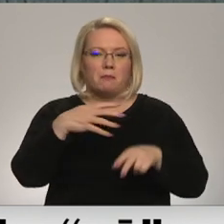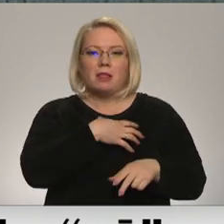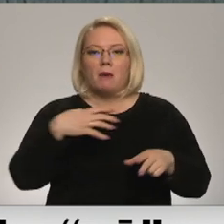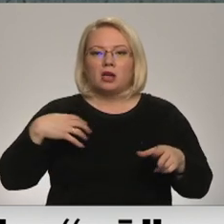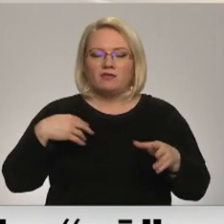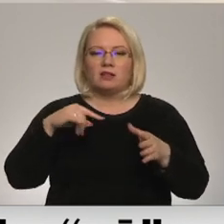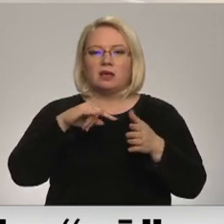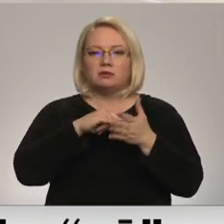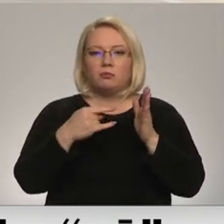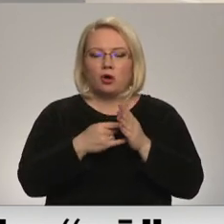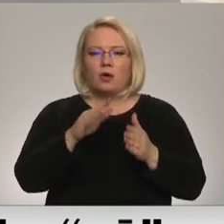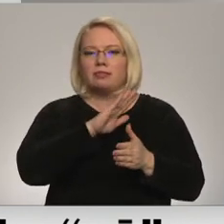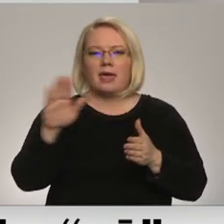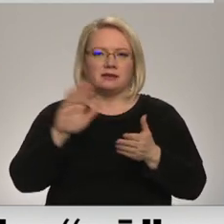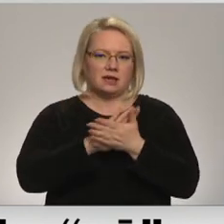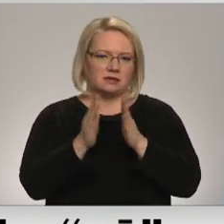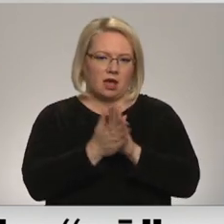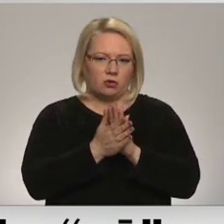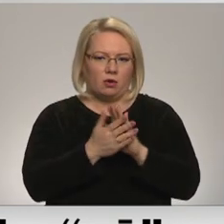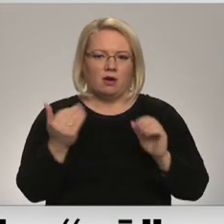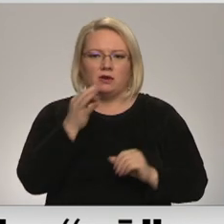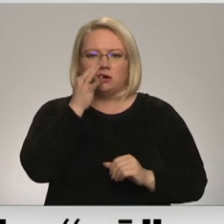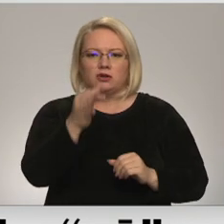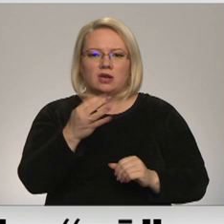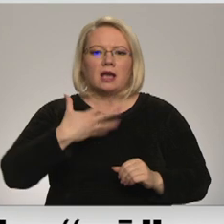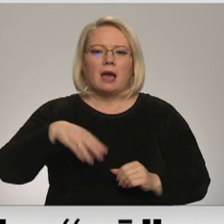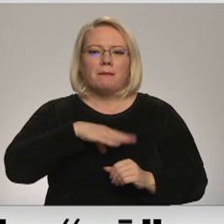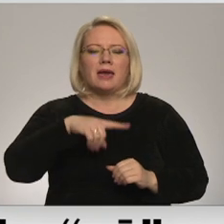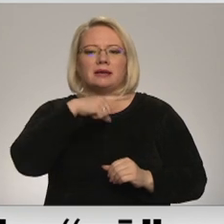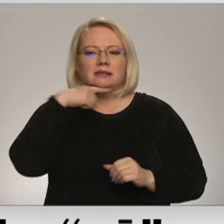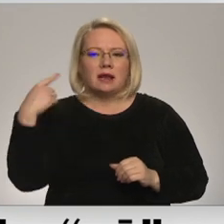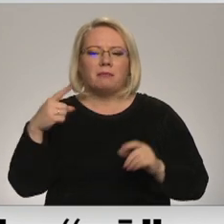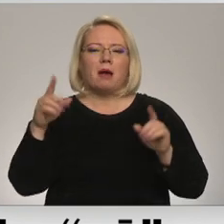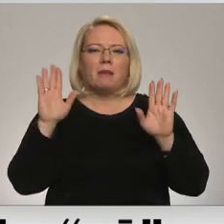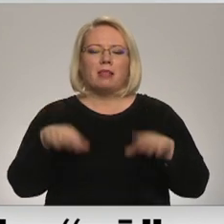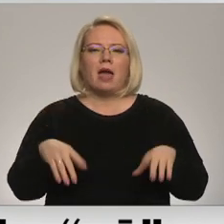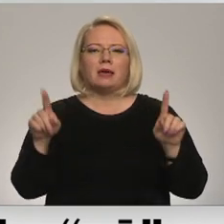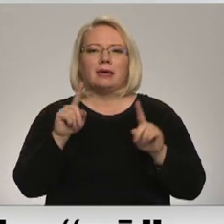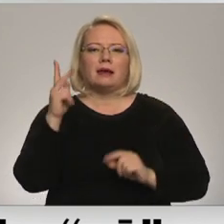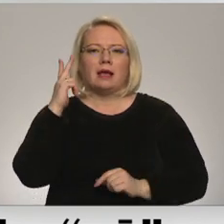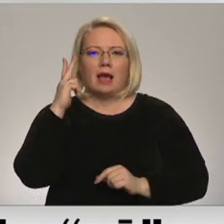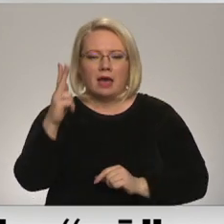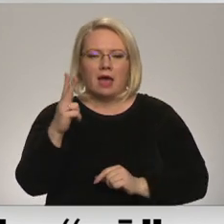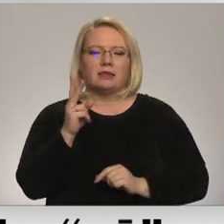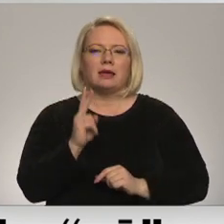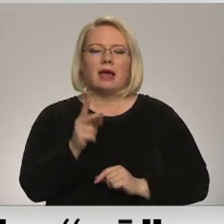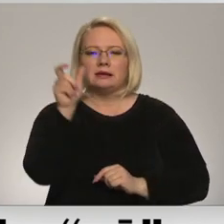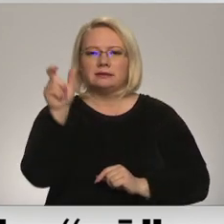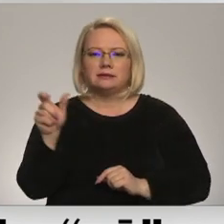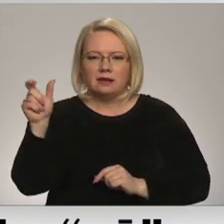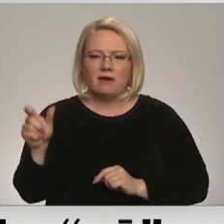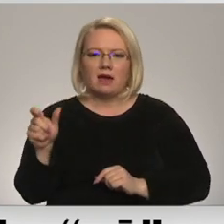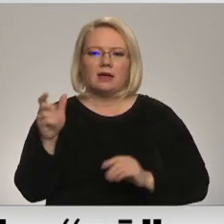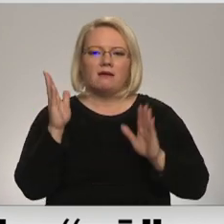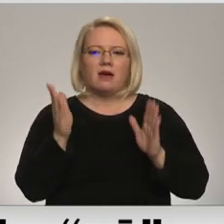nesaskaņo. Mēs gribam, lai ir kaut kāds garantītiem cilvēkiem, lai var noslēgšot